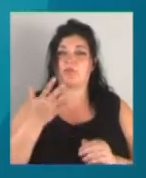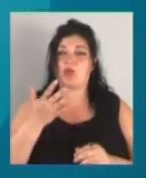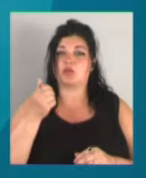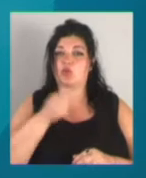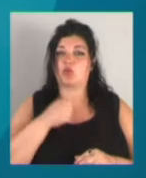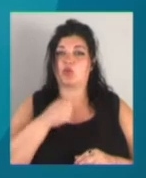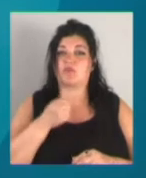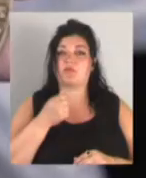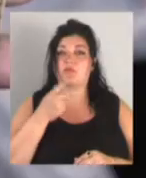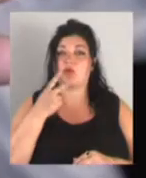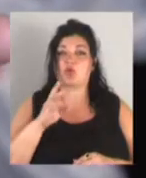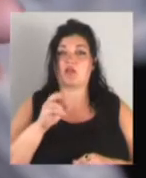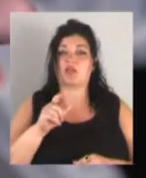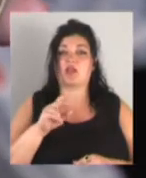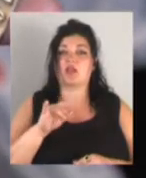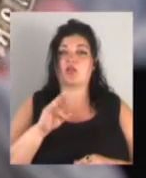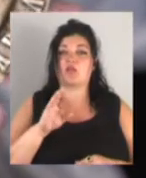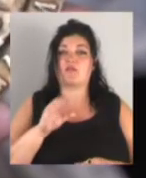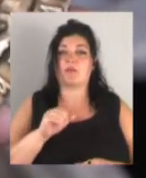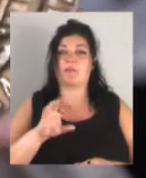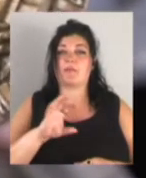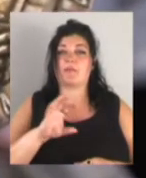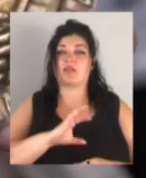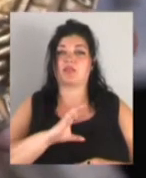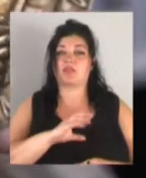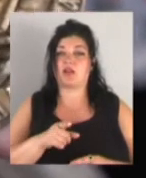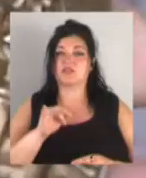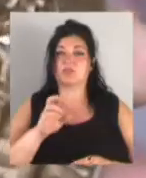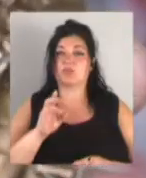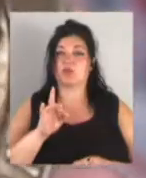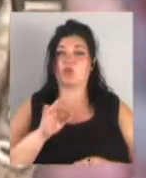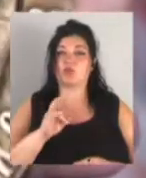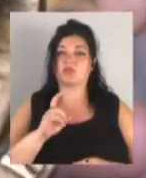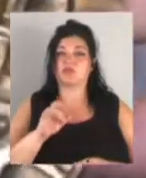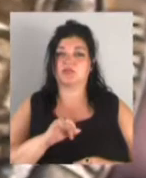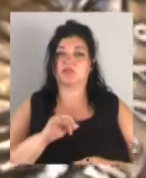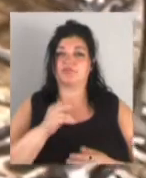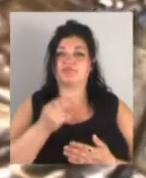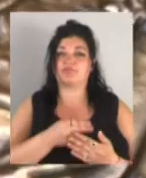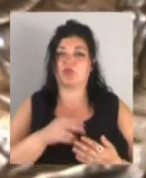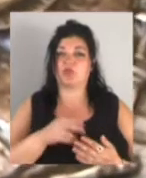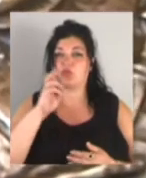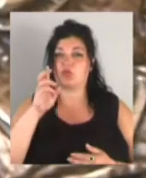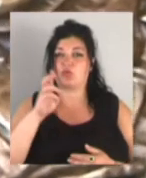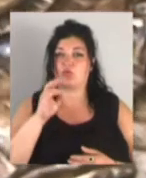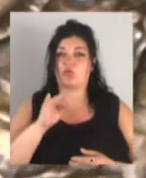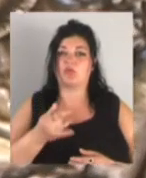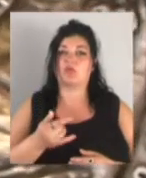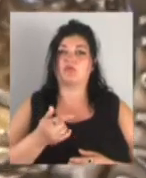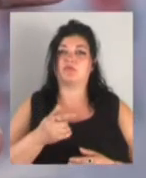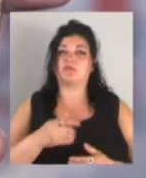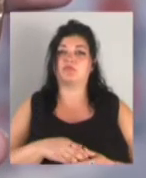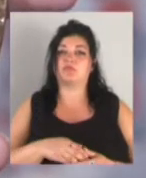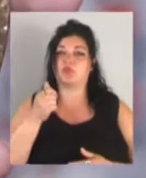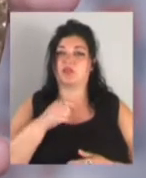бачила Олена Халілова. Медаль зроблена із бронзи. На аверсі зображений король Владислав ІІ Ягайло та роки існування